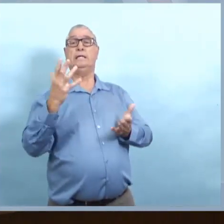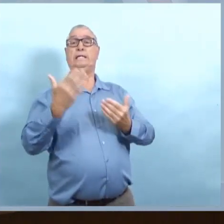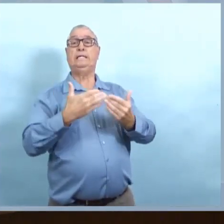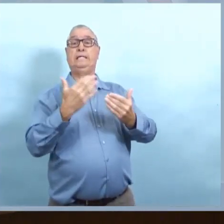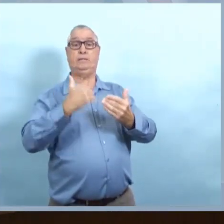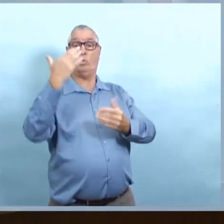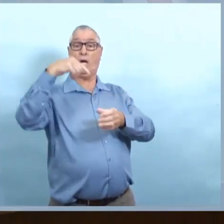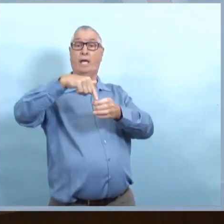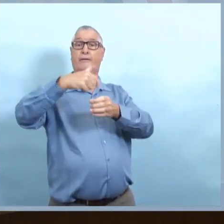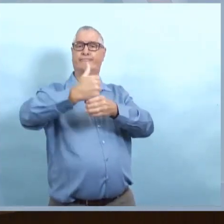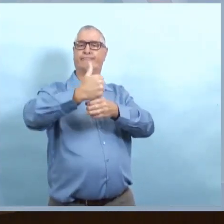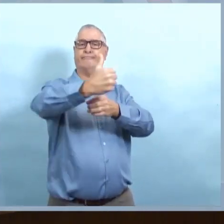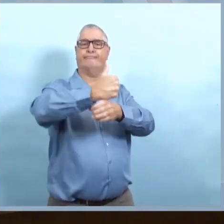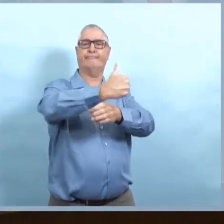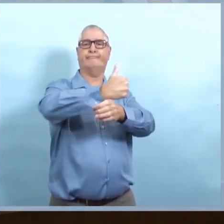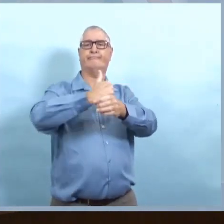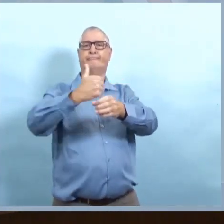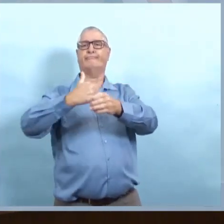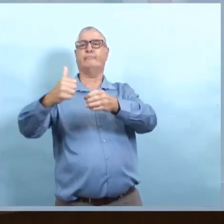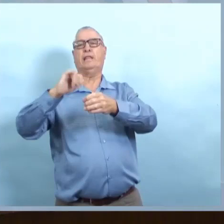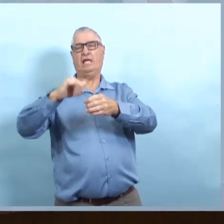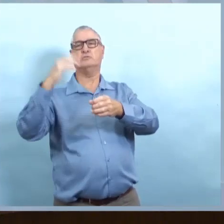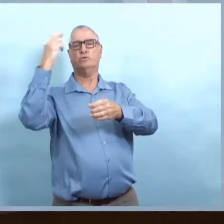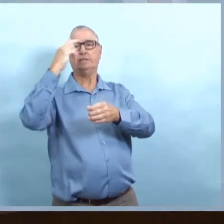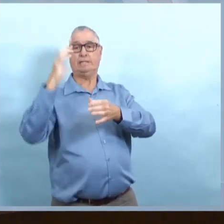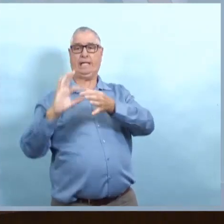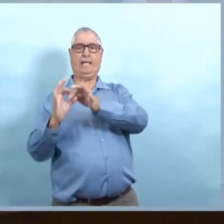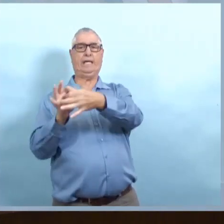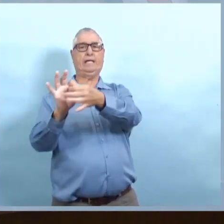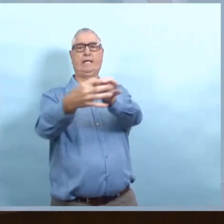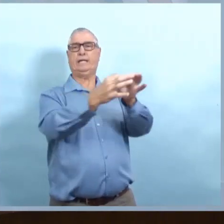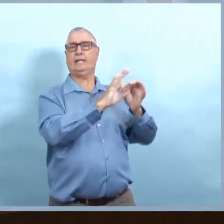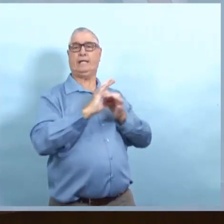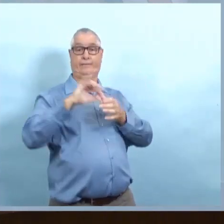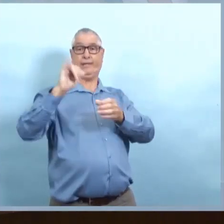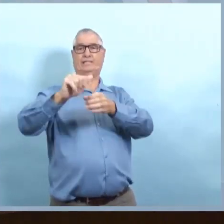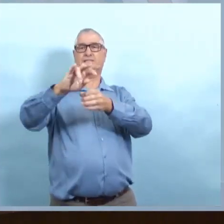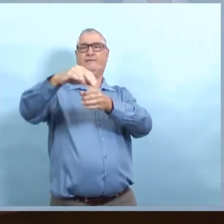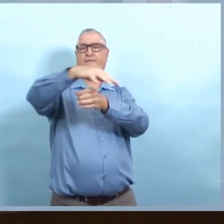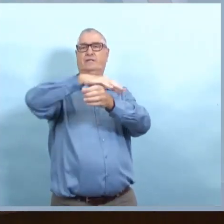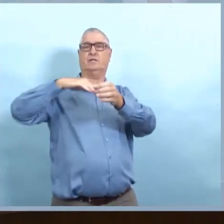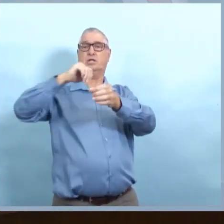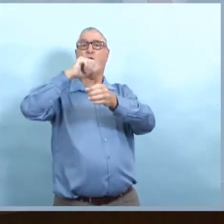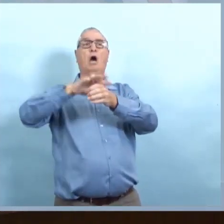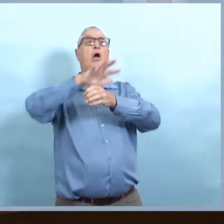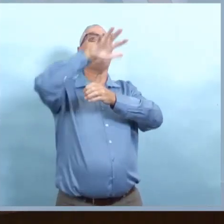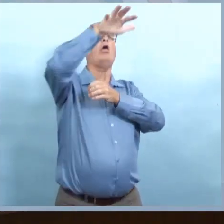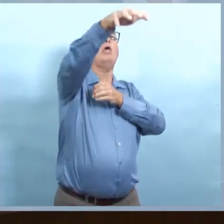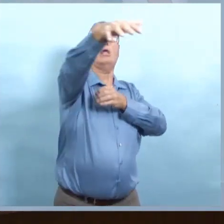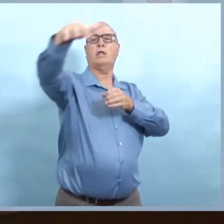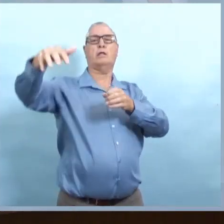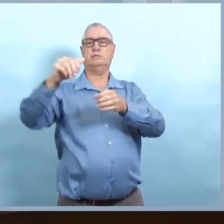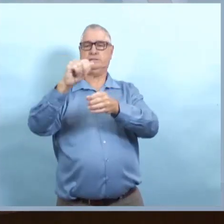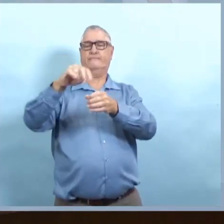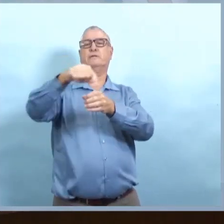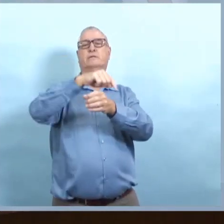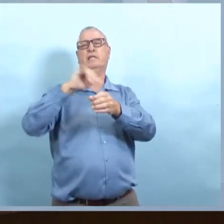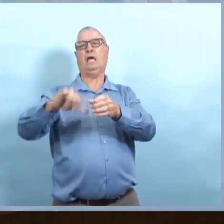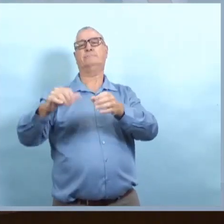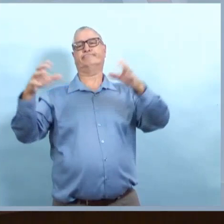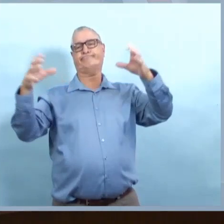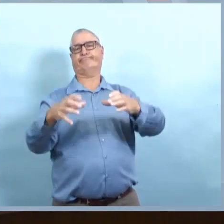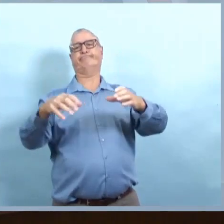-delà du périmètre sont comprises dans ces restrictions. Il y a simplement juste beaucoup de mouvements entre Winnipeg et ces communautés